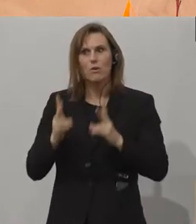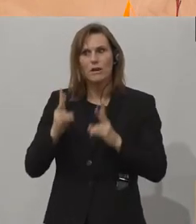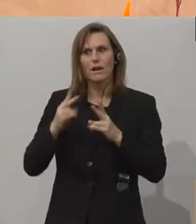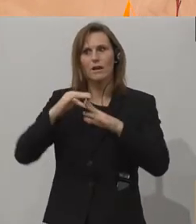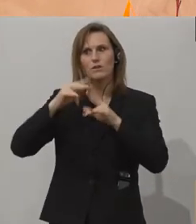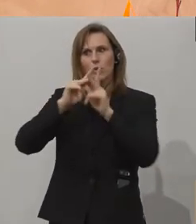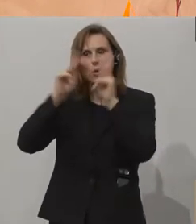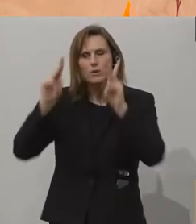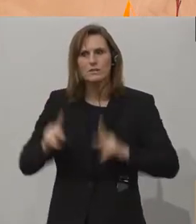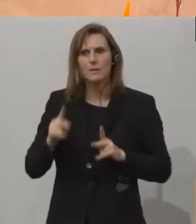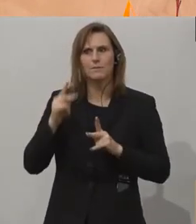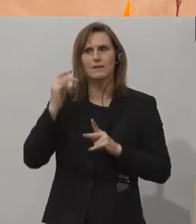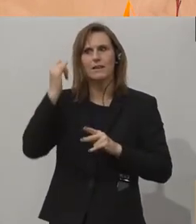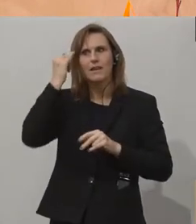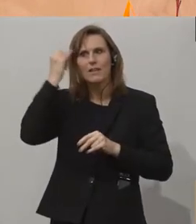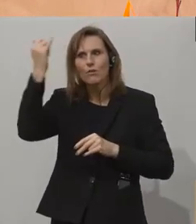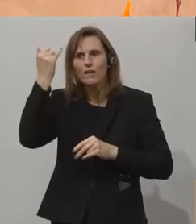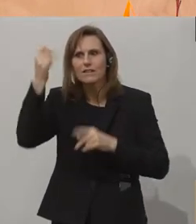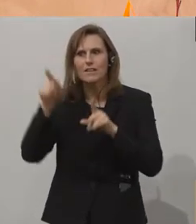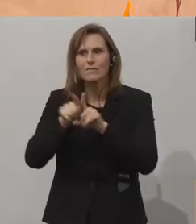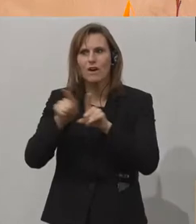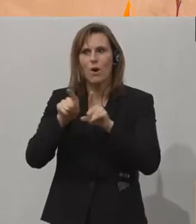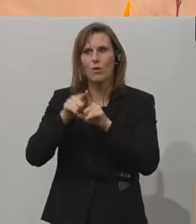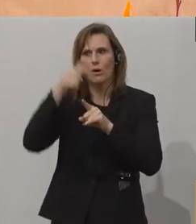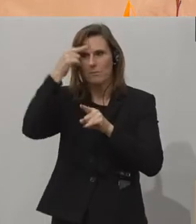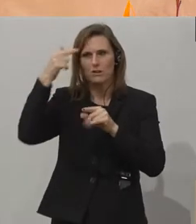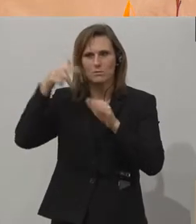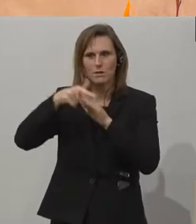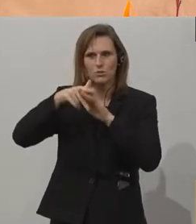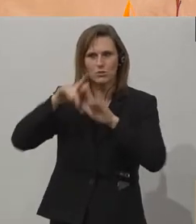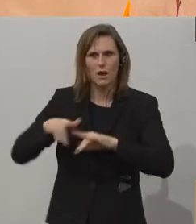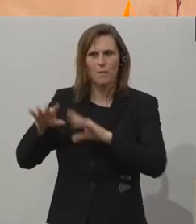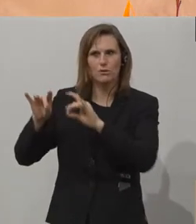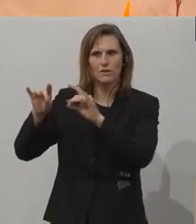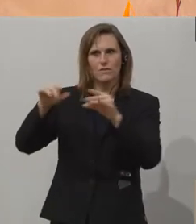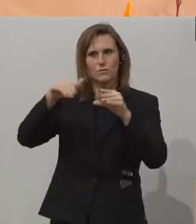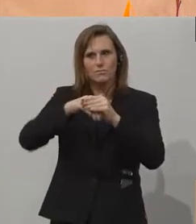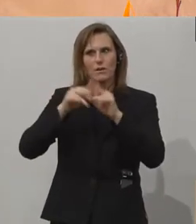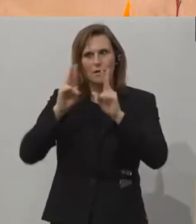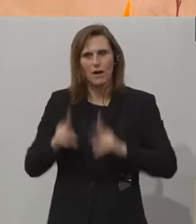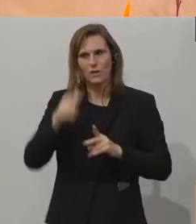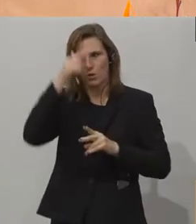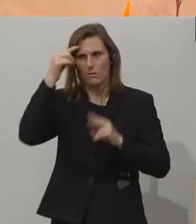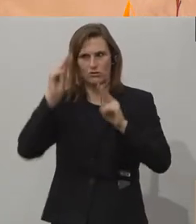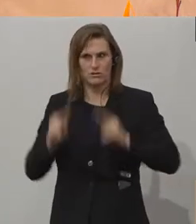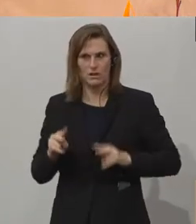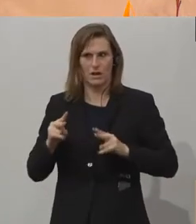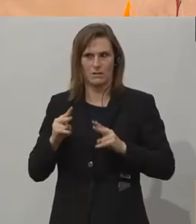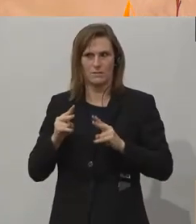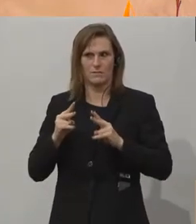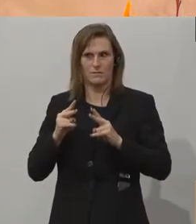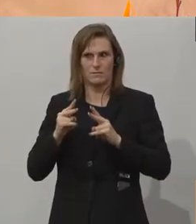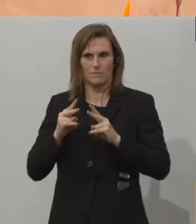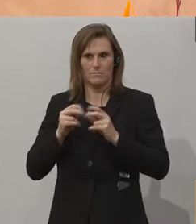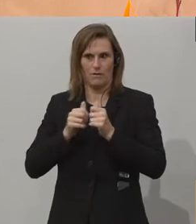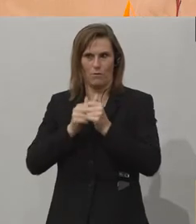durch tolle Projekte Menschen mit Behinderung in Beschäftigung zu bringen und damit ein Menschenrecht zu erfüllen und das ermöglicht, dass